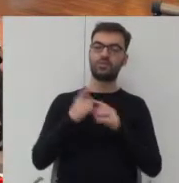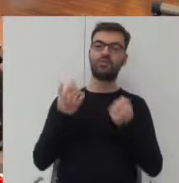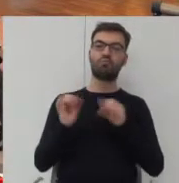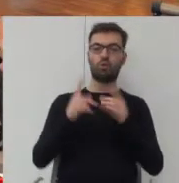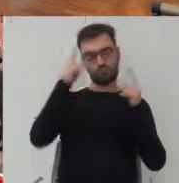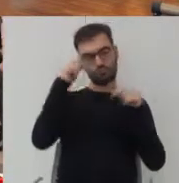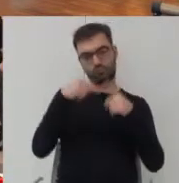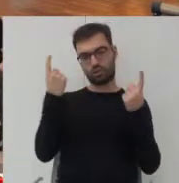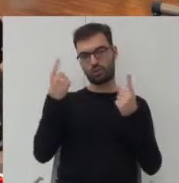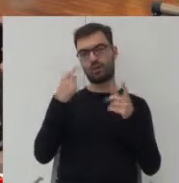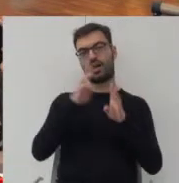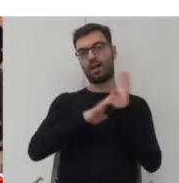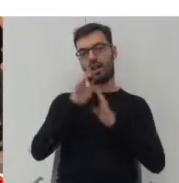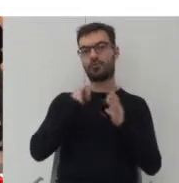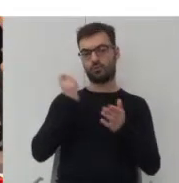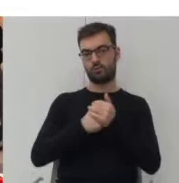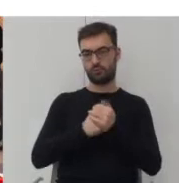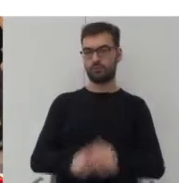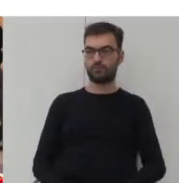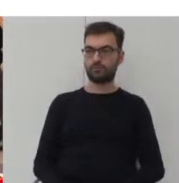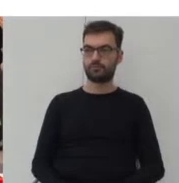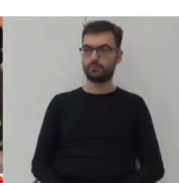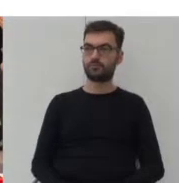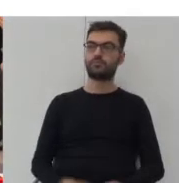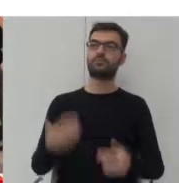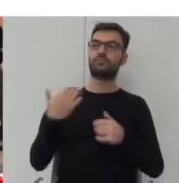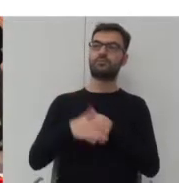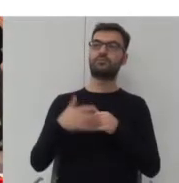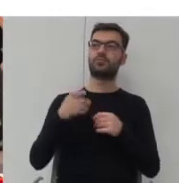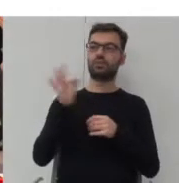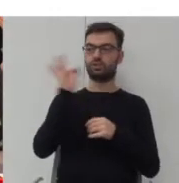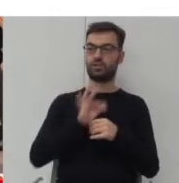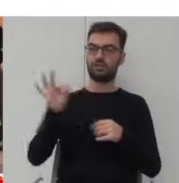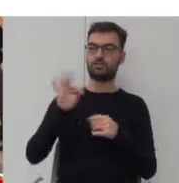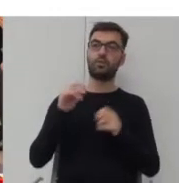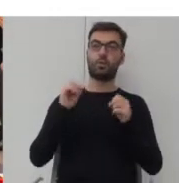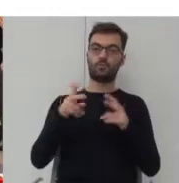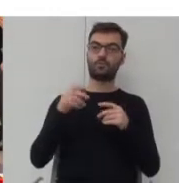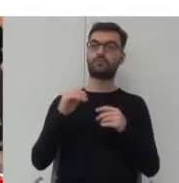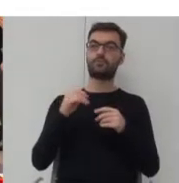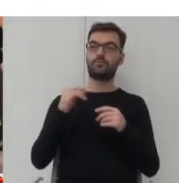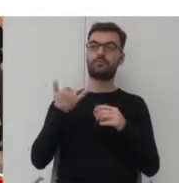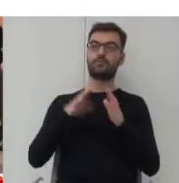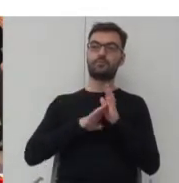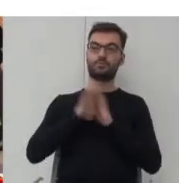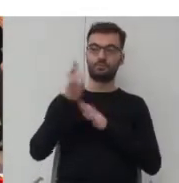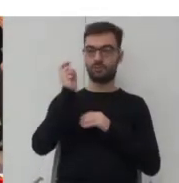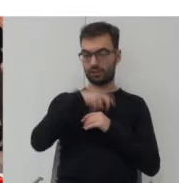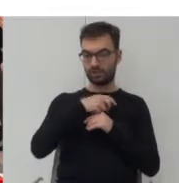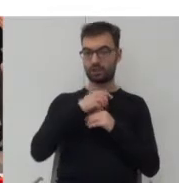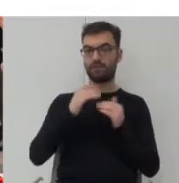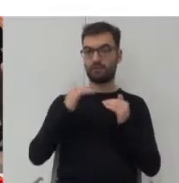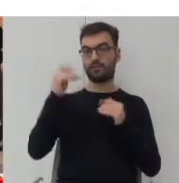przekonania potencjalnego klienta do tego, żeby dokonał zakupu no i właśnie mamy pewne szanse, bo wraz jakby ze wzrostem zainteresowania